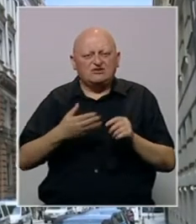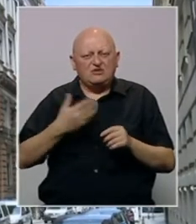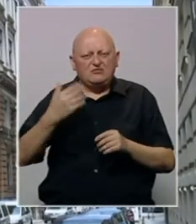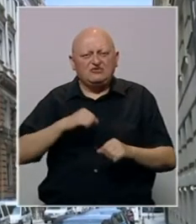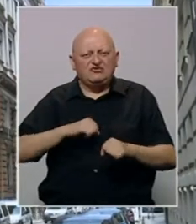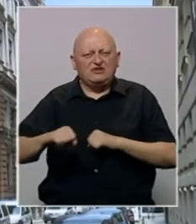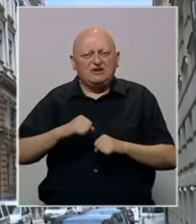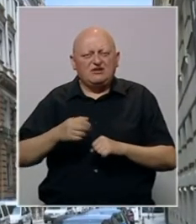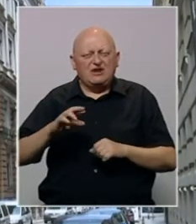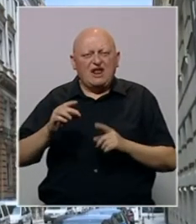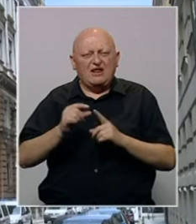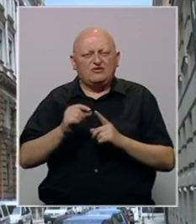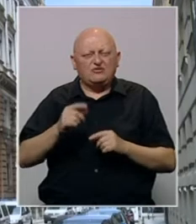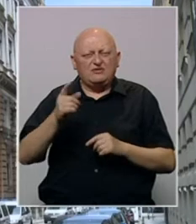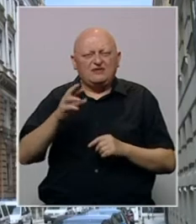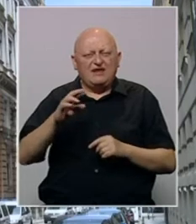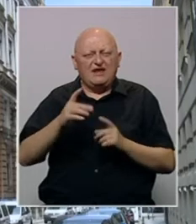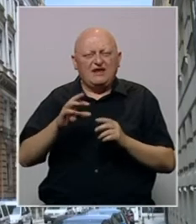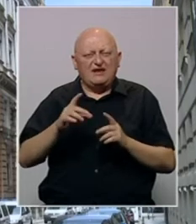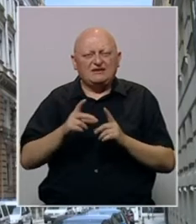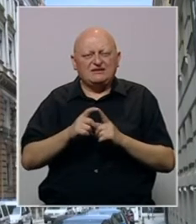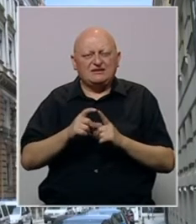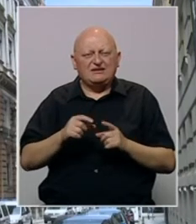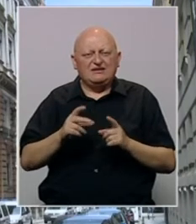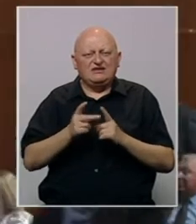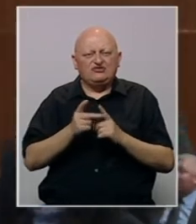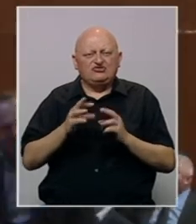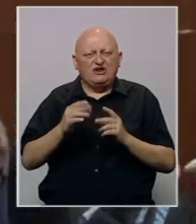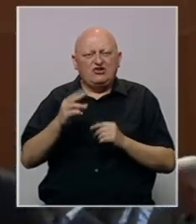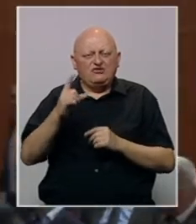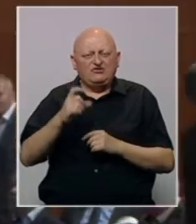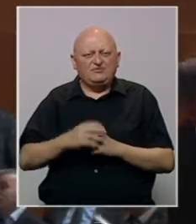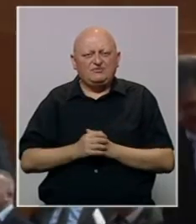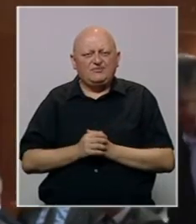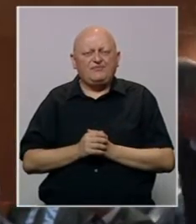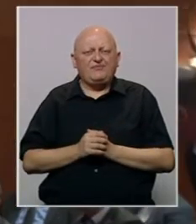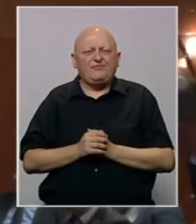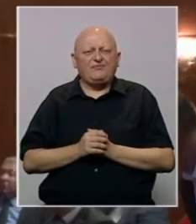dobio je i bivši izvršni direktor elektroprivrede Bosne i Hercegovine Esed Đananović.